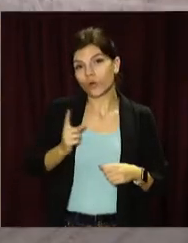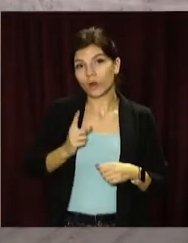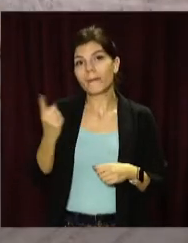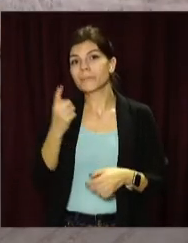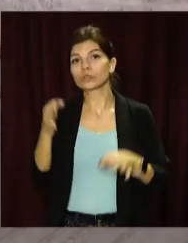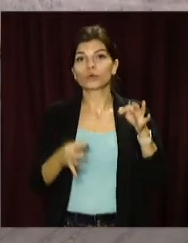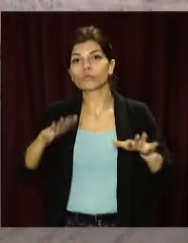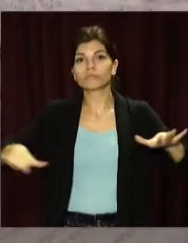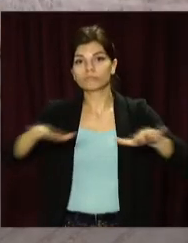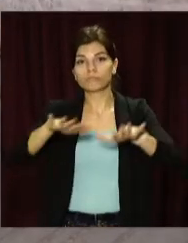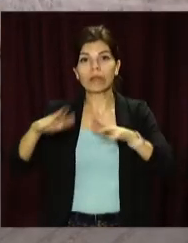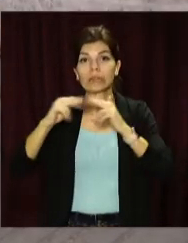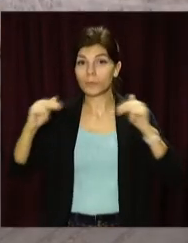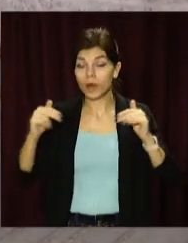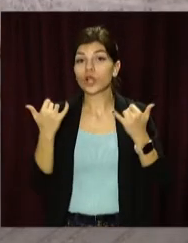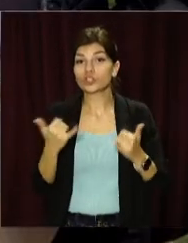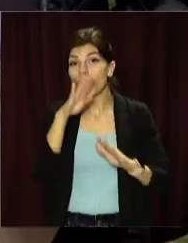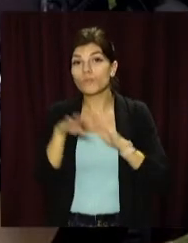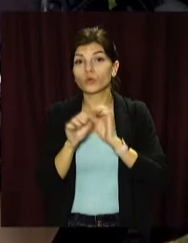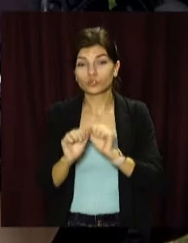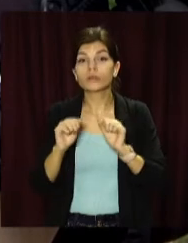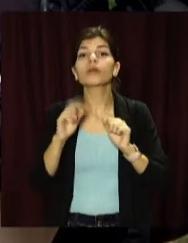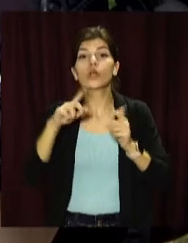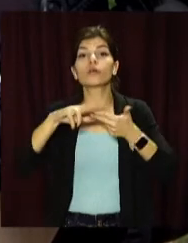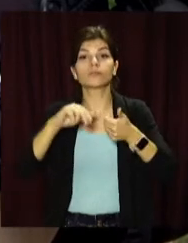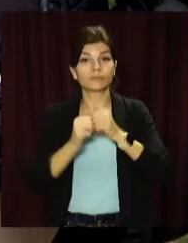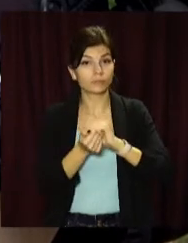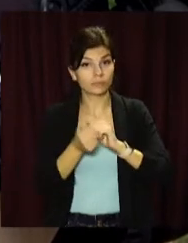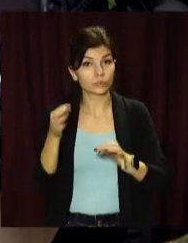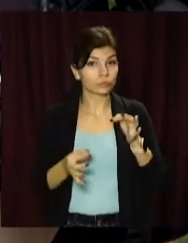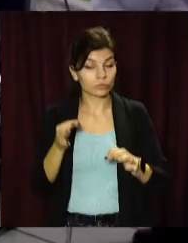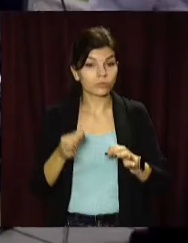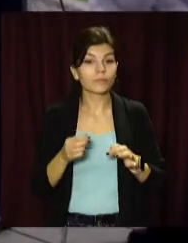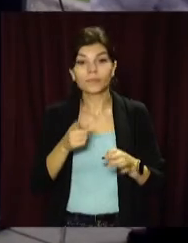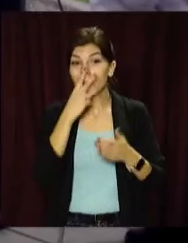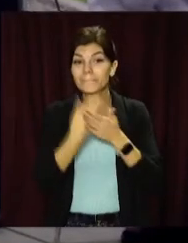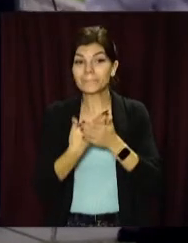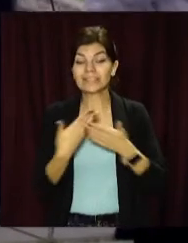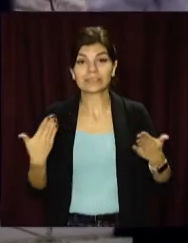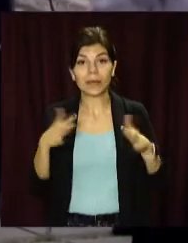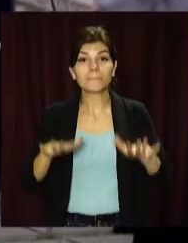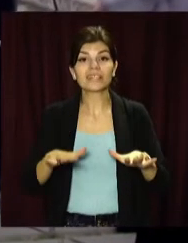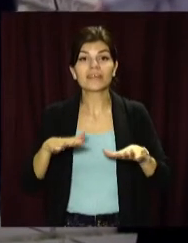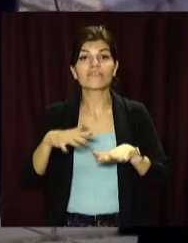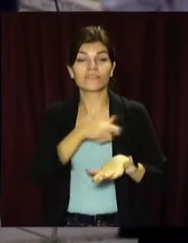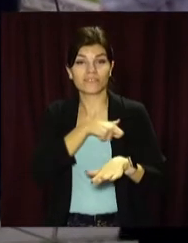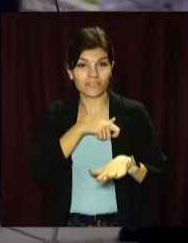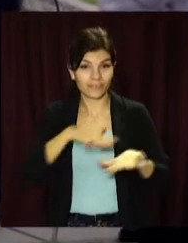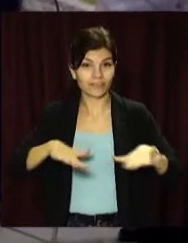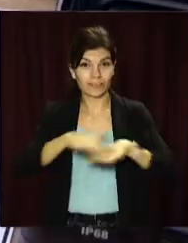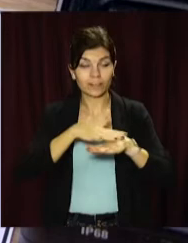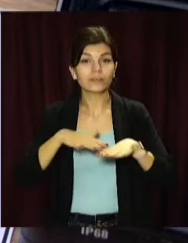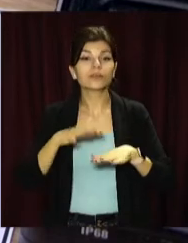судові установи Дніпра. Тепер під опікою і суди Кам'янського. На урочистостях представники місцевої влади та Державної судової